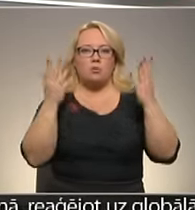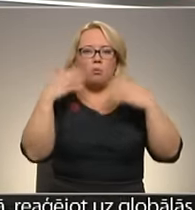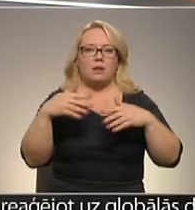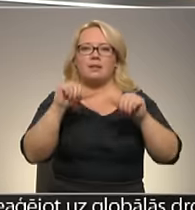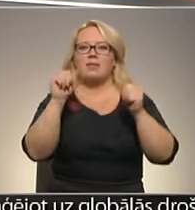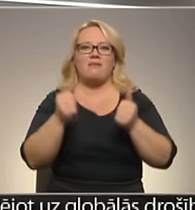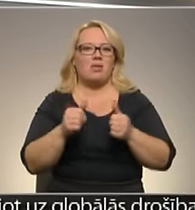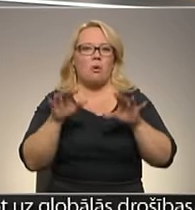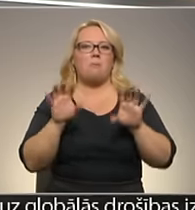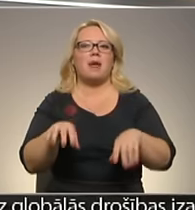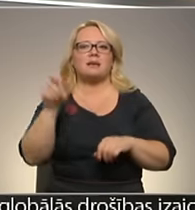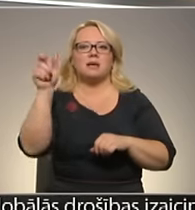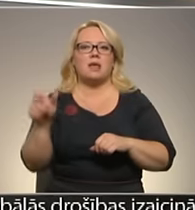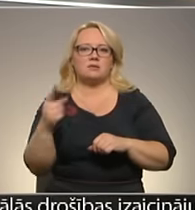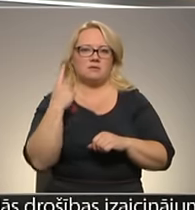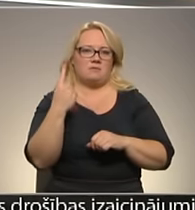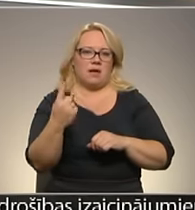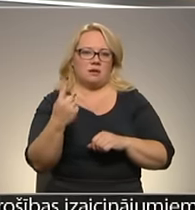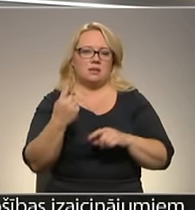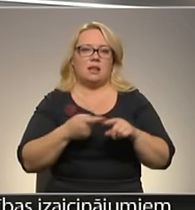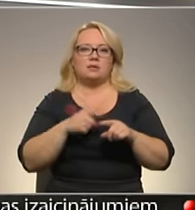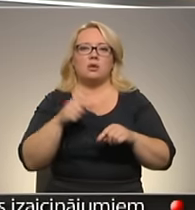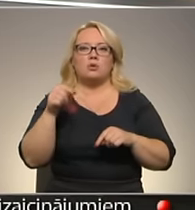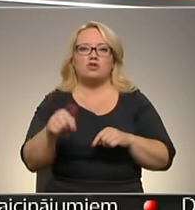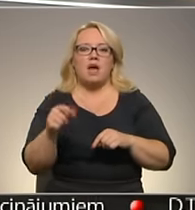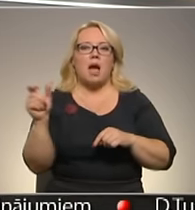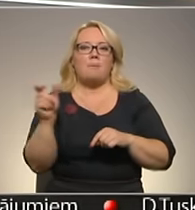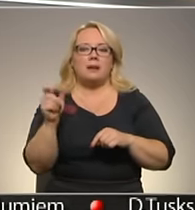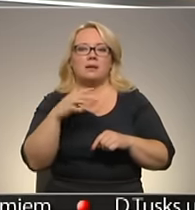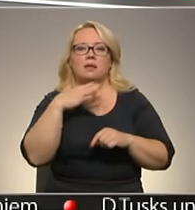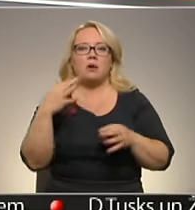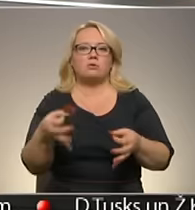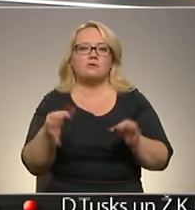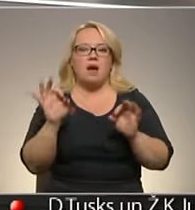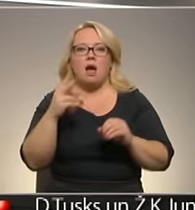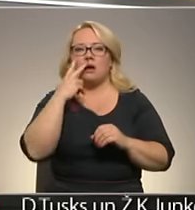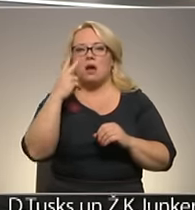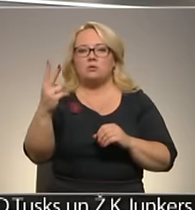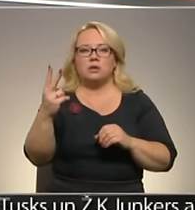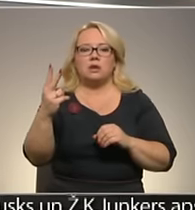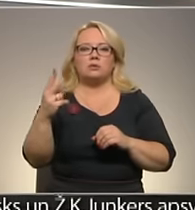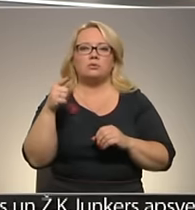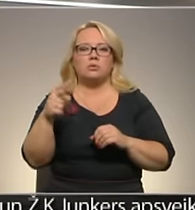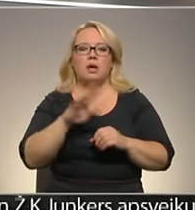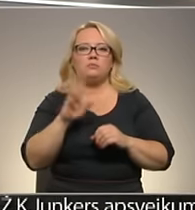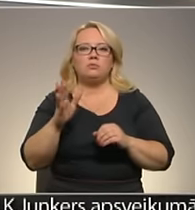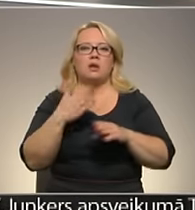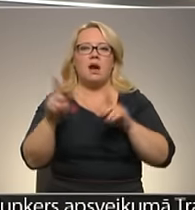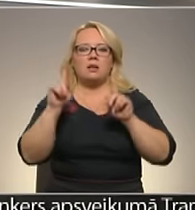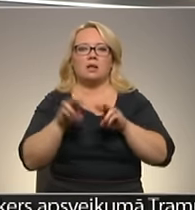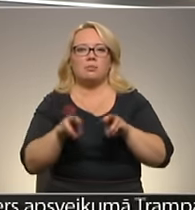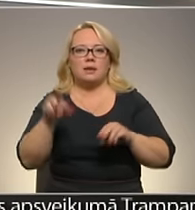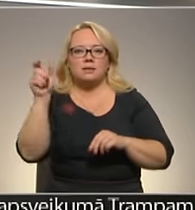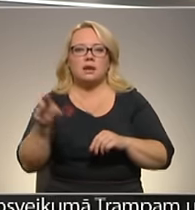prezidents viens. Un līdz ar to varbūt šajā brīdī daudz svarīgāk raudzīties uz to, kas būs ārlietni ministrs, kas būs